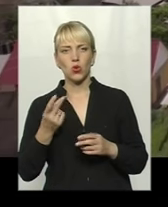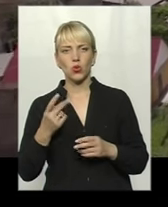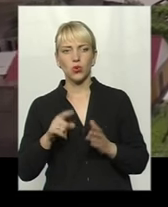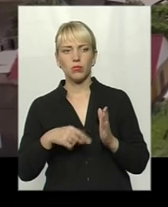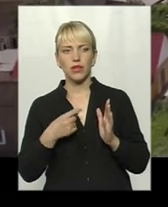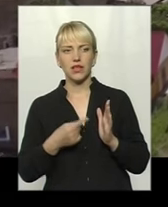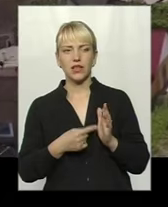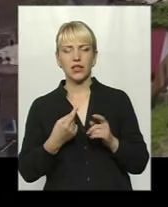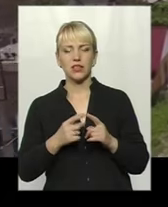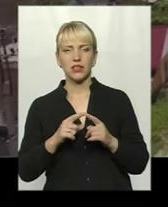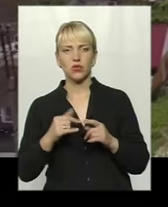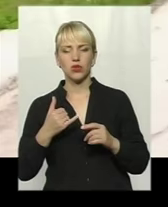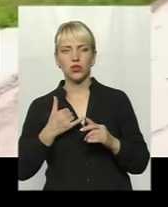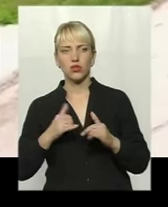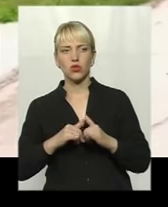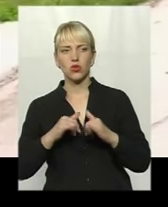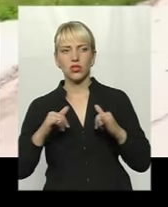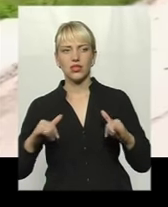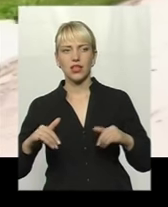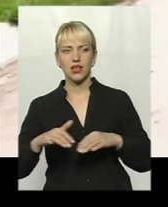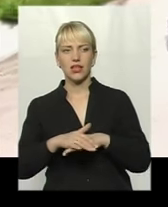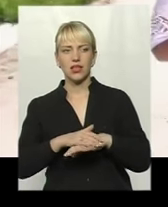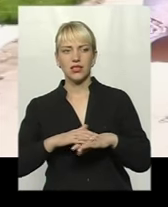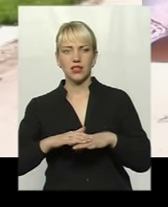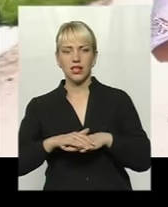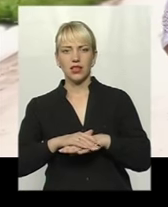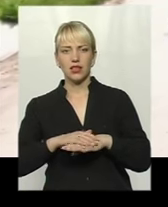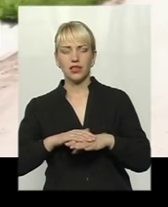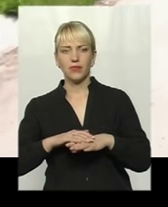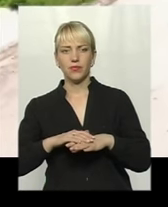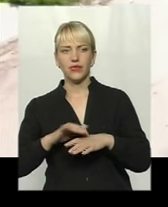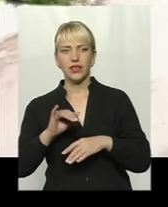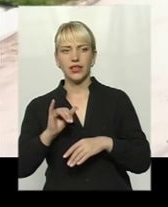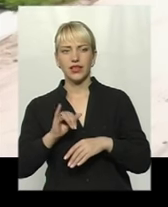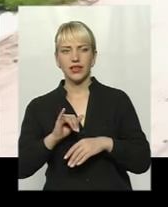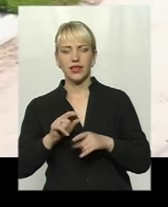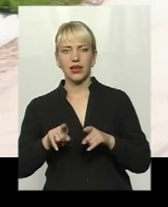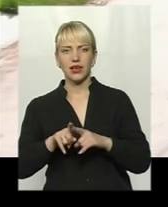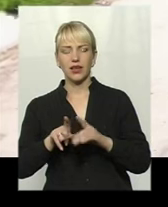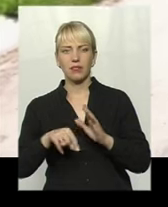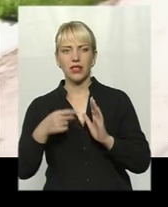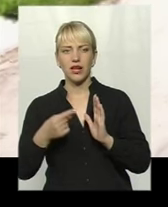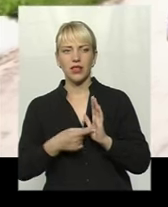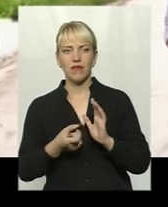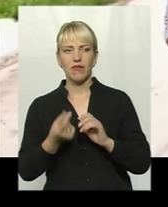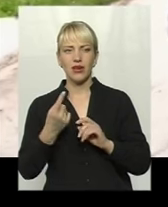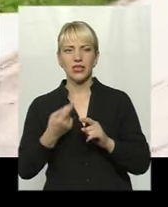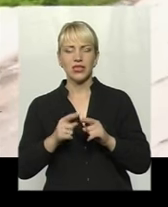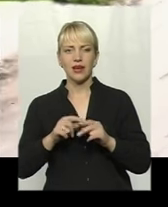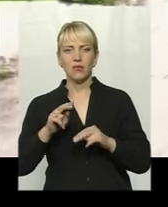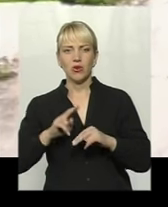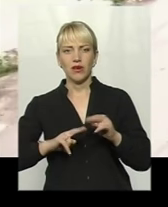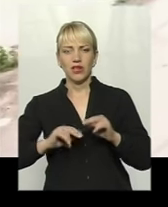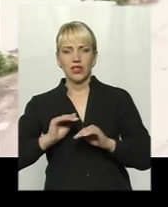нас зростає населення, дякувати Богу. І таке питання у нас виникло – будівництво садочок.